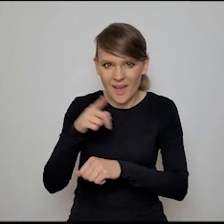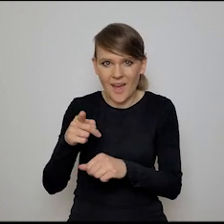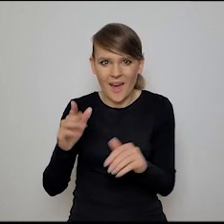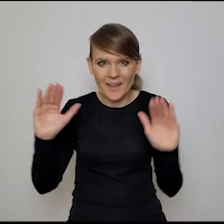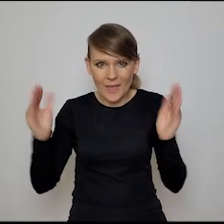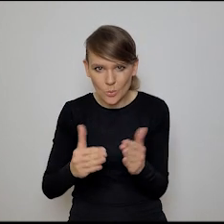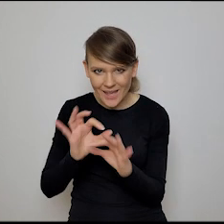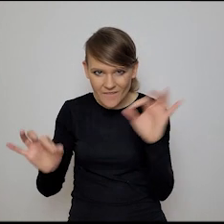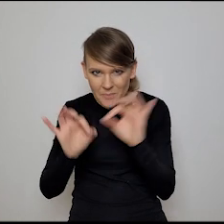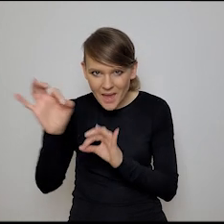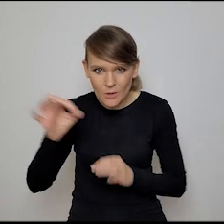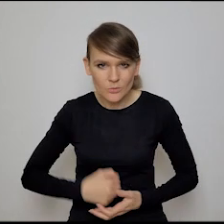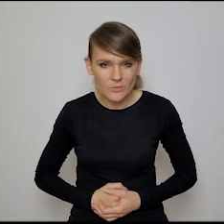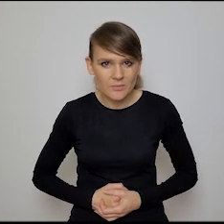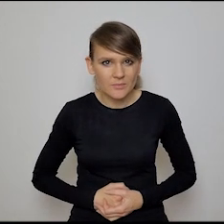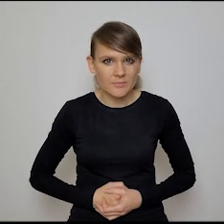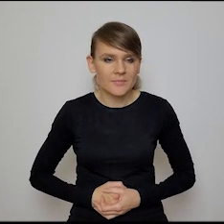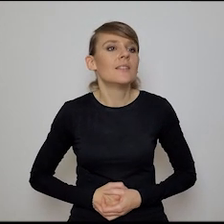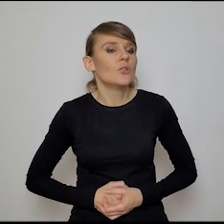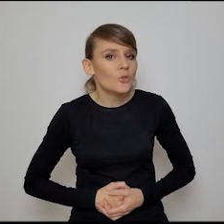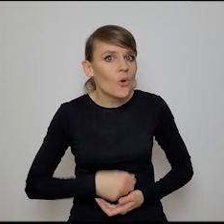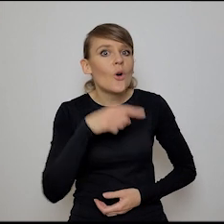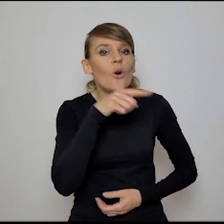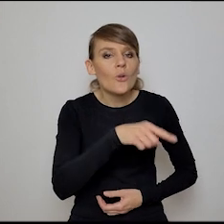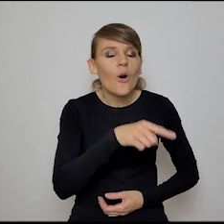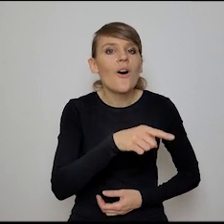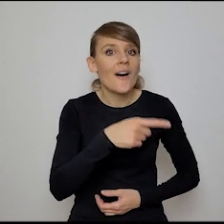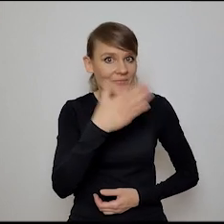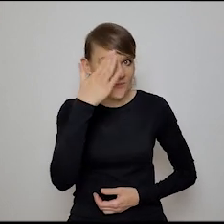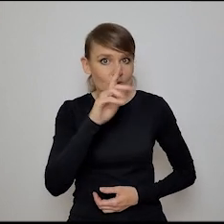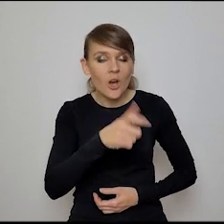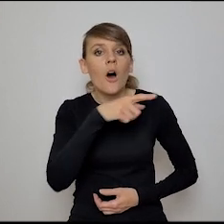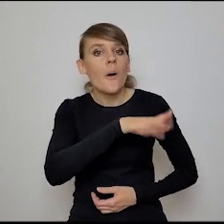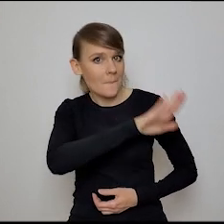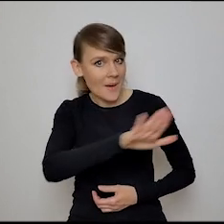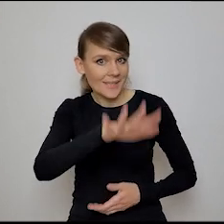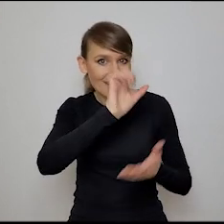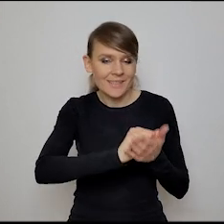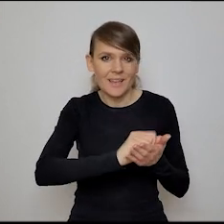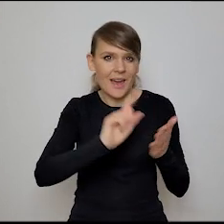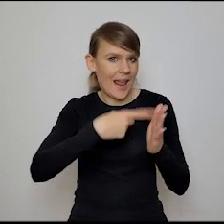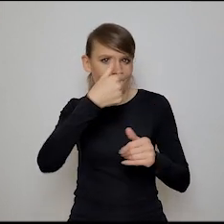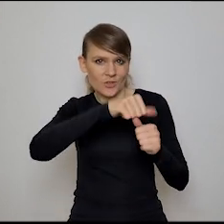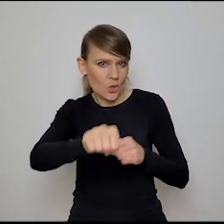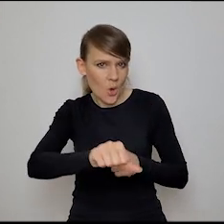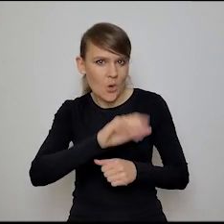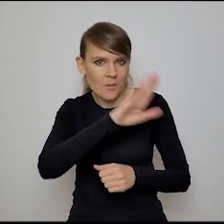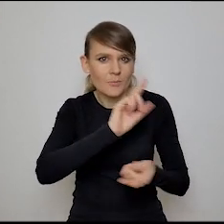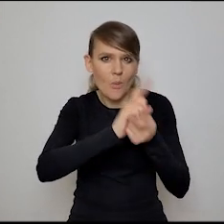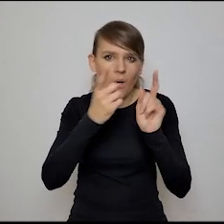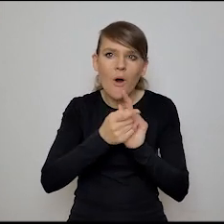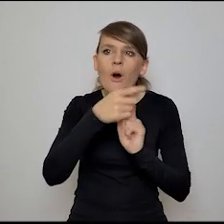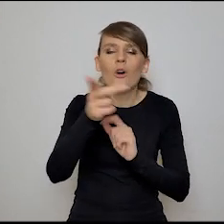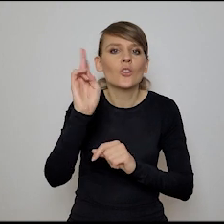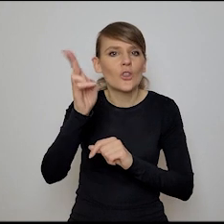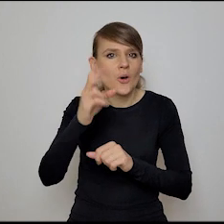prostu. Wiesz co? Właśnie cała sztuka polega na... Oni mają zajęcia, to jest tam raz w tygodniu spotkanie z ludźmi,